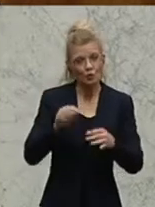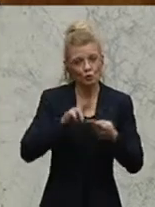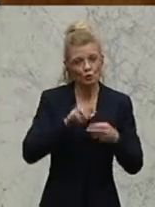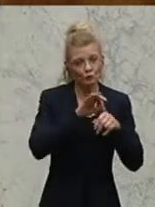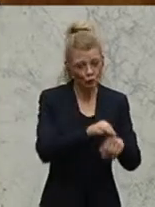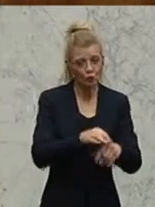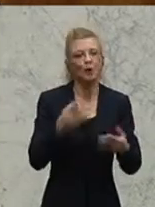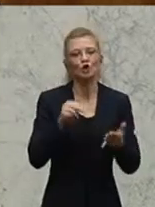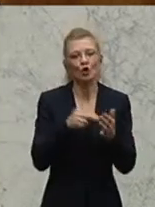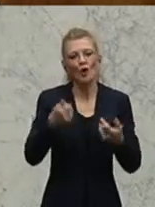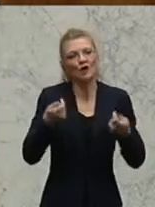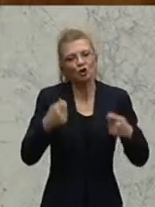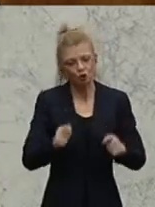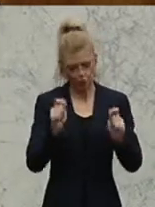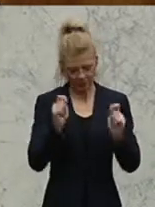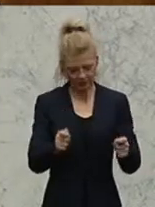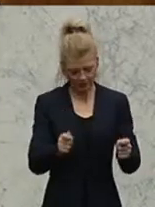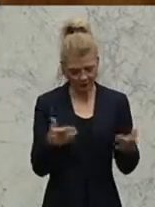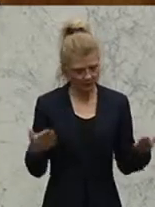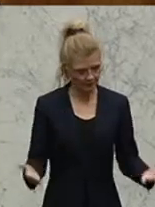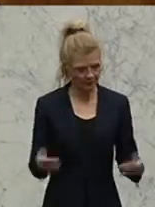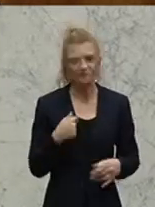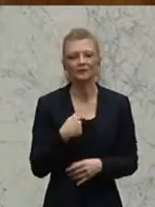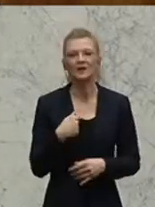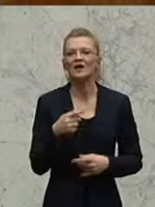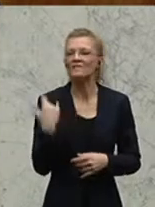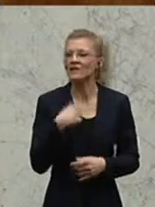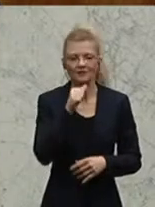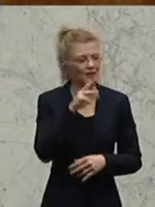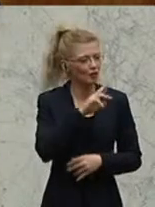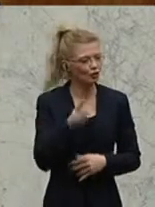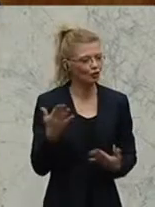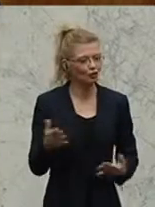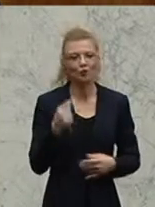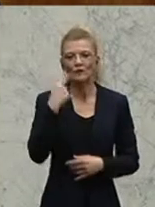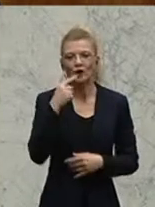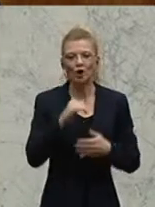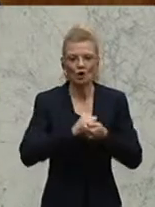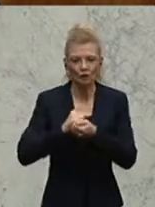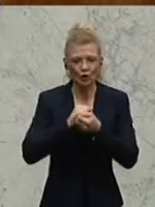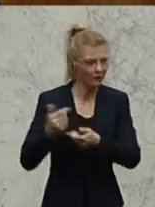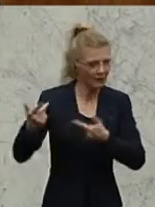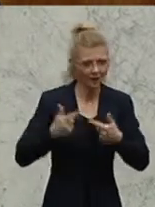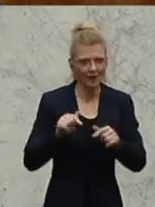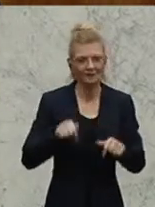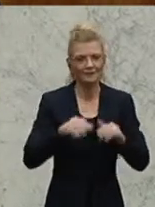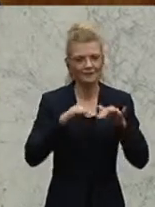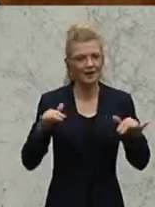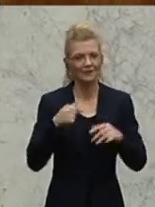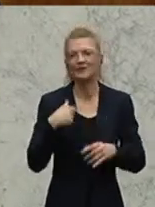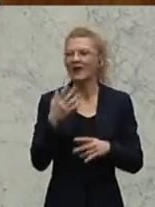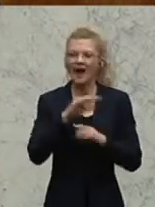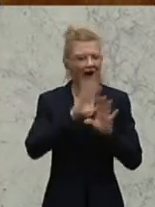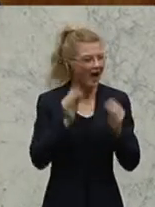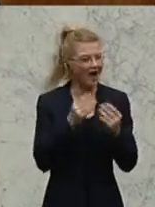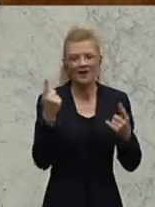Barcamp. Also wir haben im Parlament nicht nur Neos-Freunde eingeladen, alle Bildungsinteressierte mit uns drei Stunden Inhalte zu